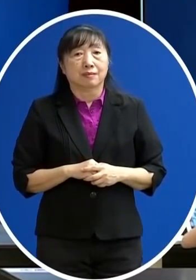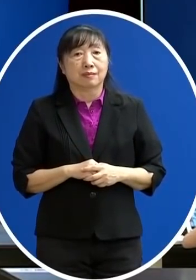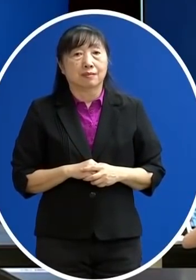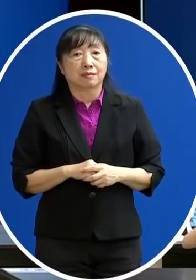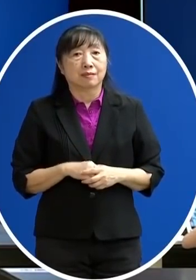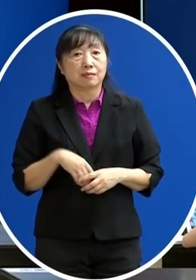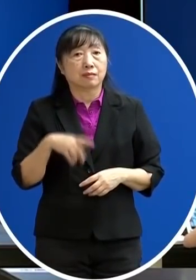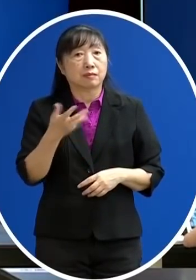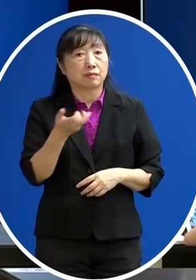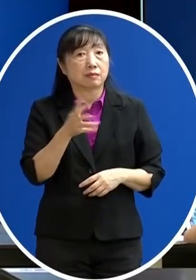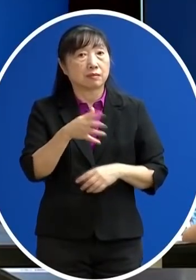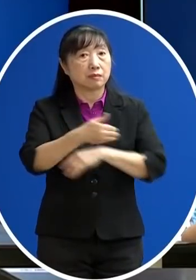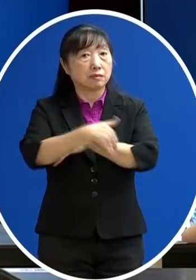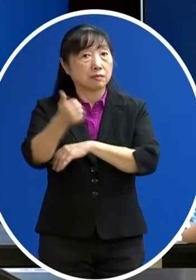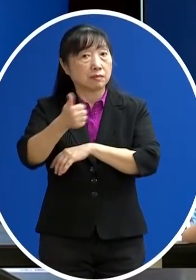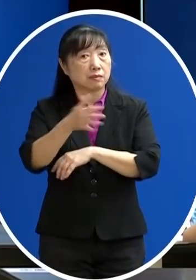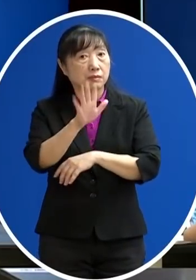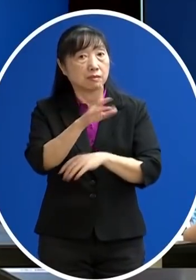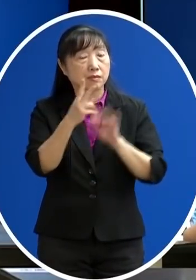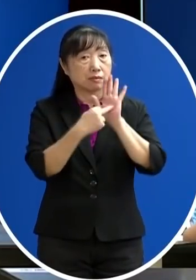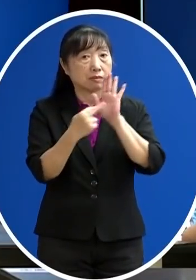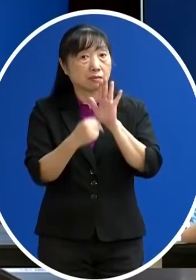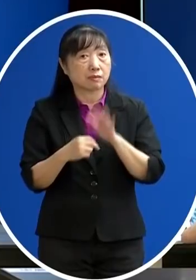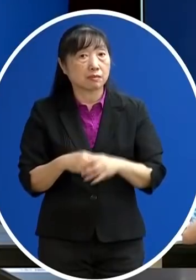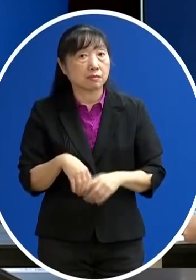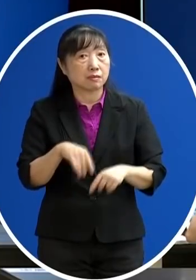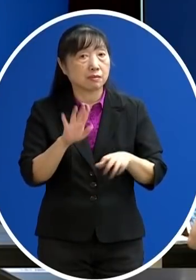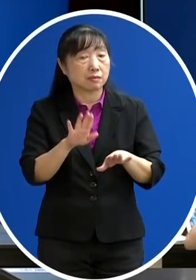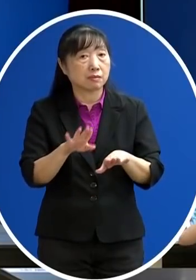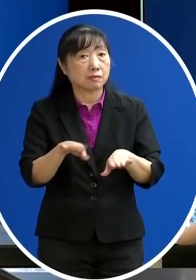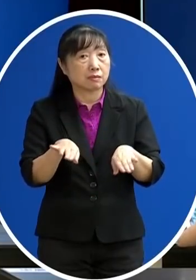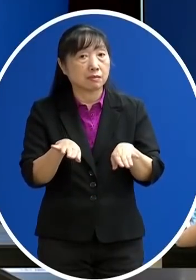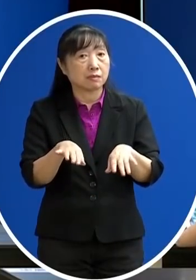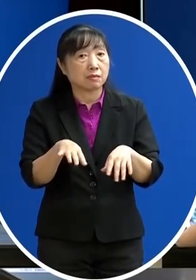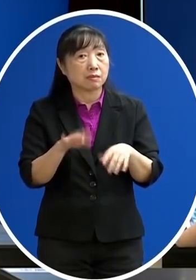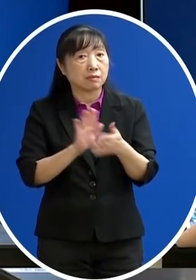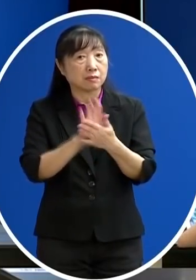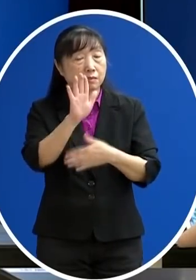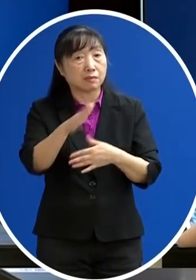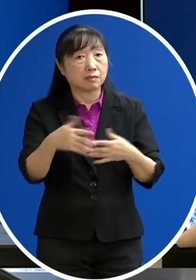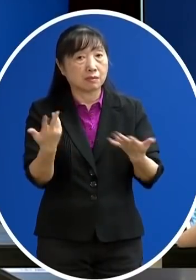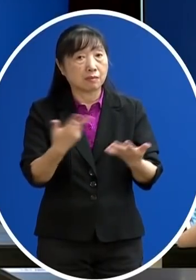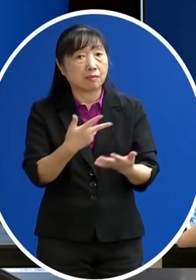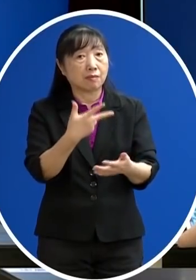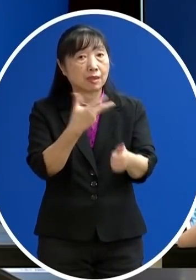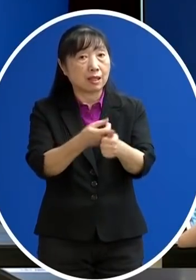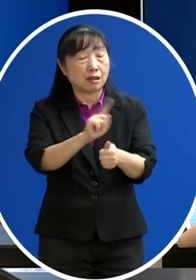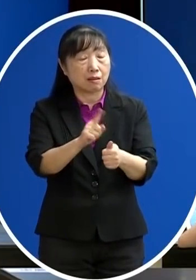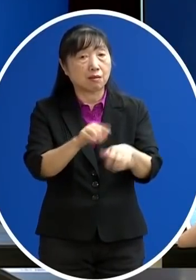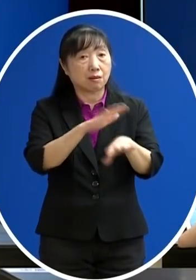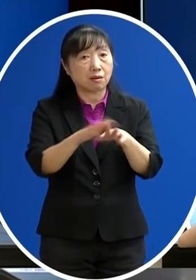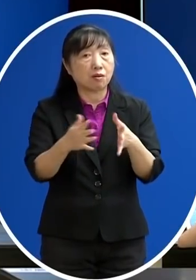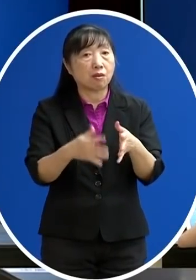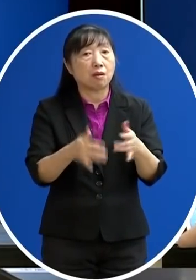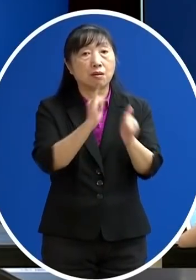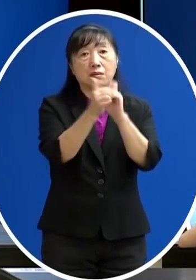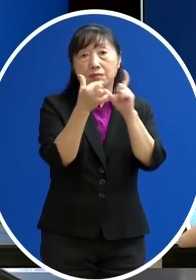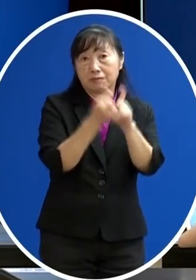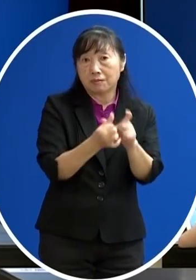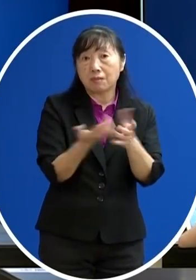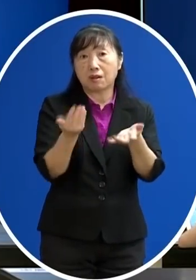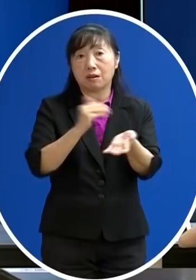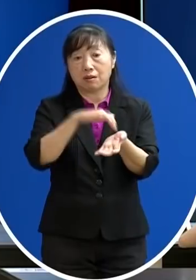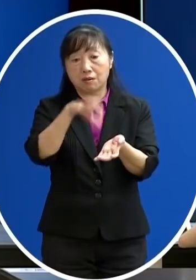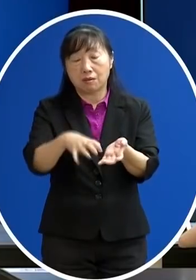部長好 剛剛莊副有說明 就是接下來要開打的疫苗會以社區涉佔接種合約醫院所預約等方式讓公